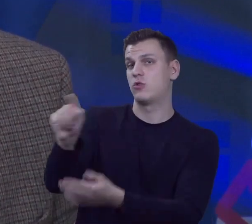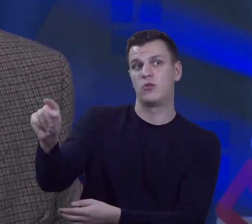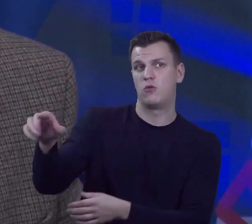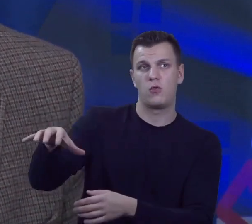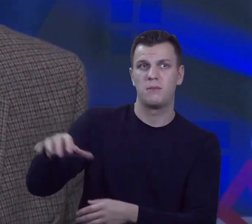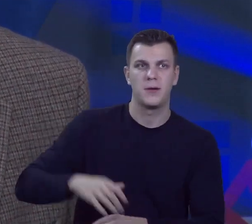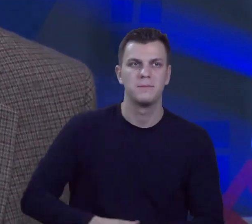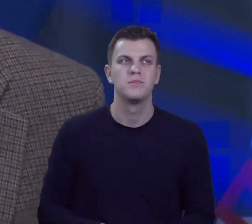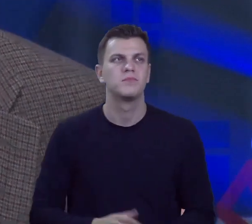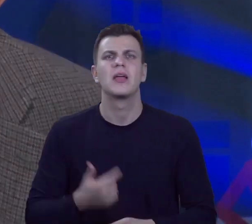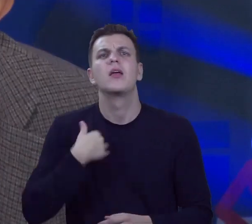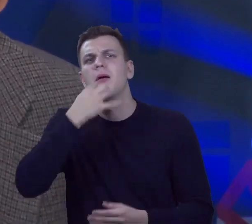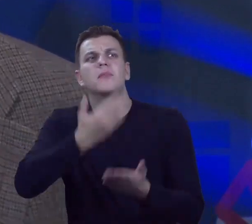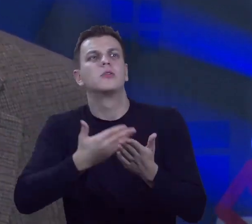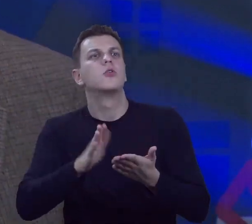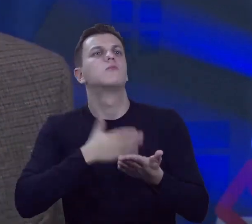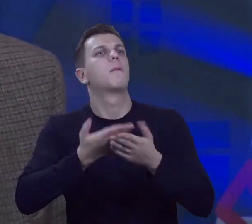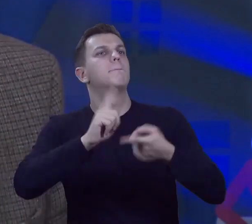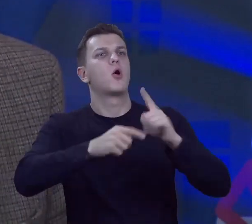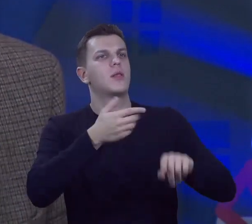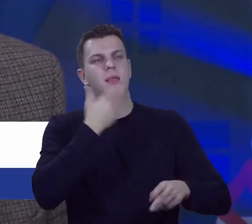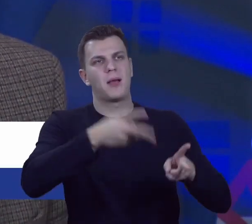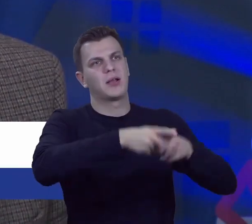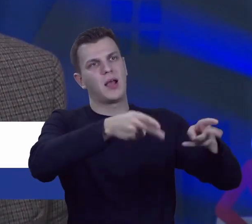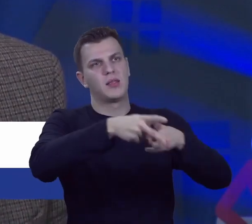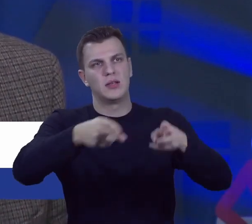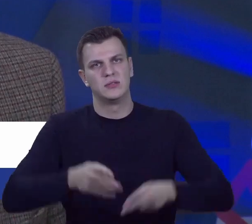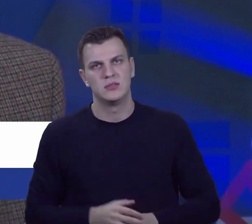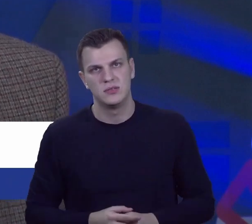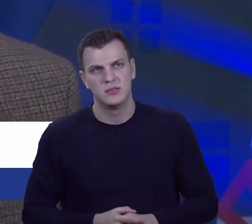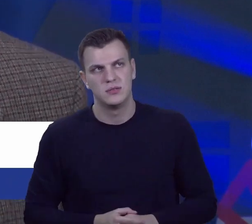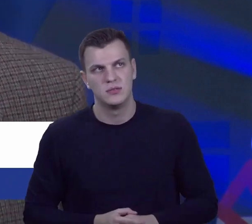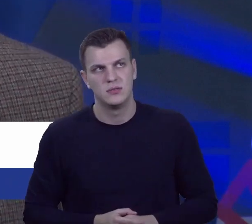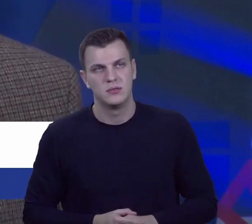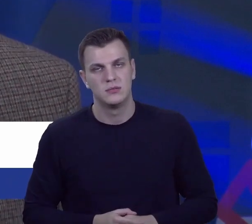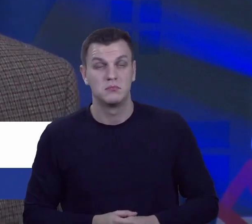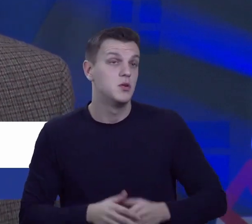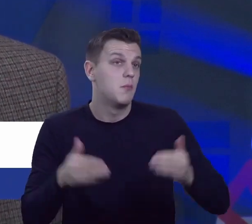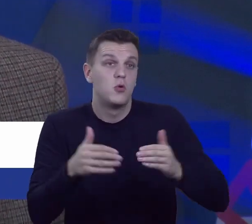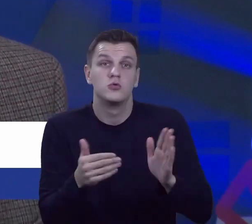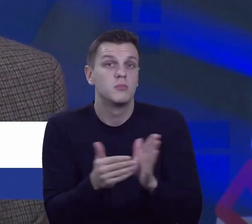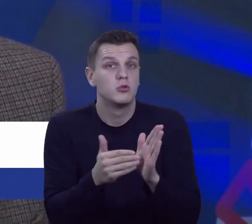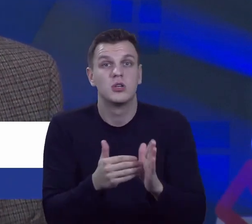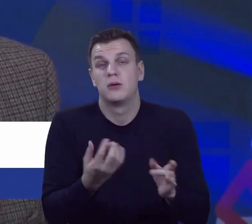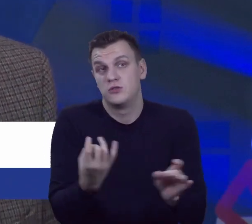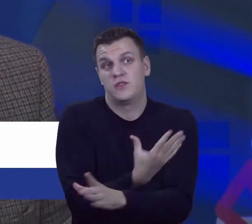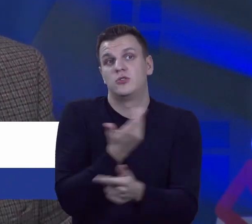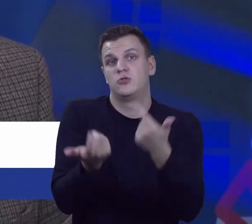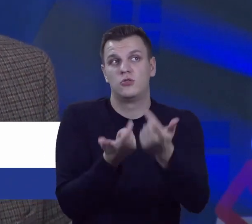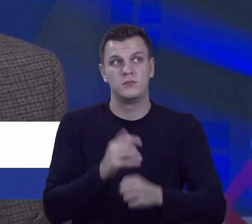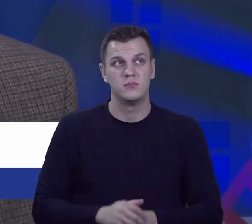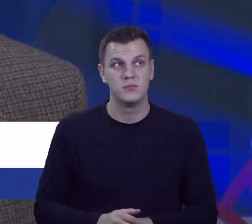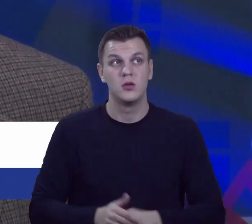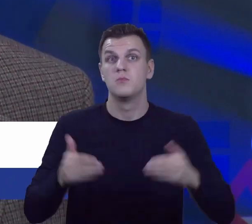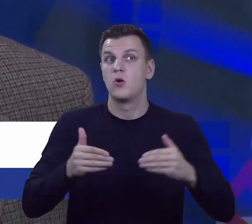ten sposób, dlaczego na przykład klasa polityczna nie ma kadencyjności. Może przydałoby się tam trochę świeżej krwi. Może byśmy nie